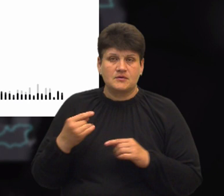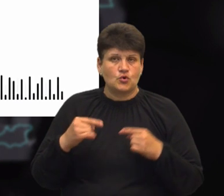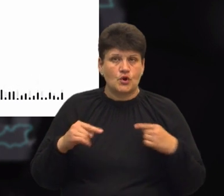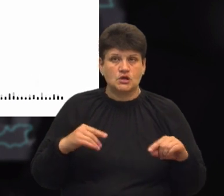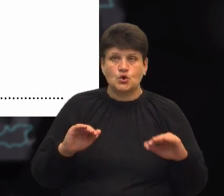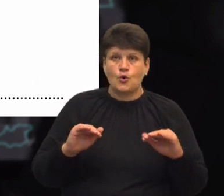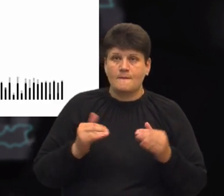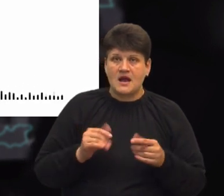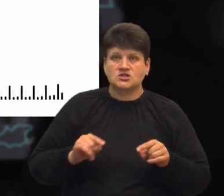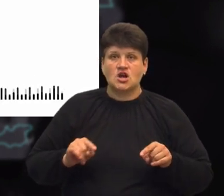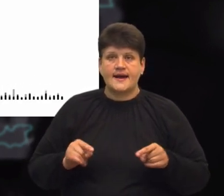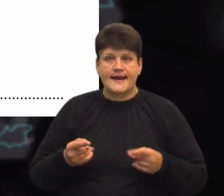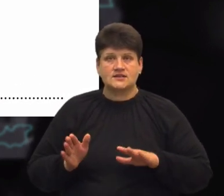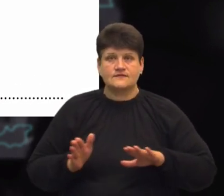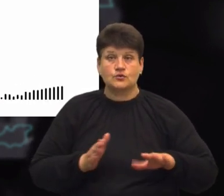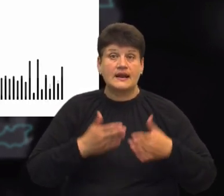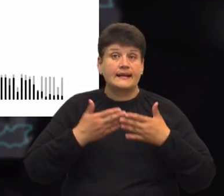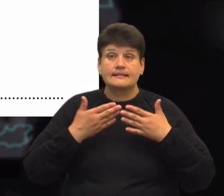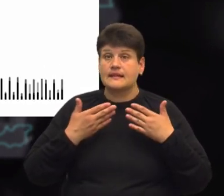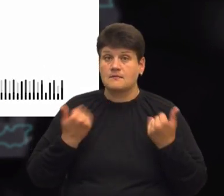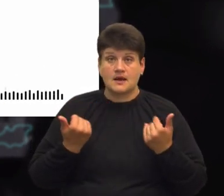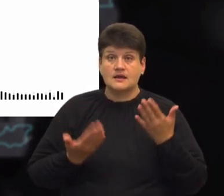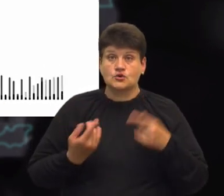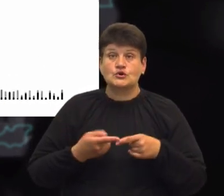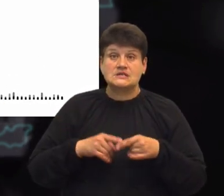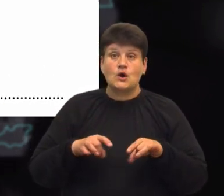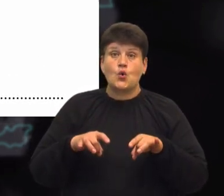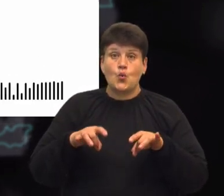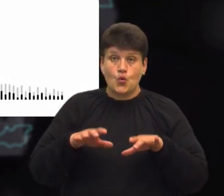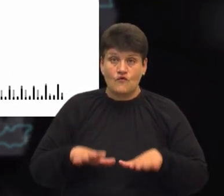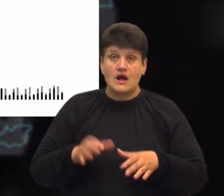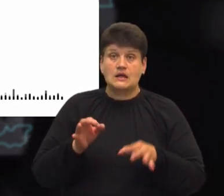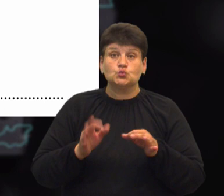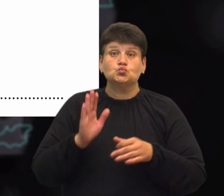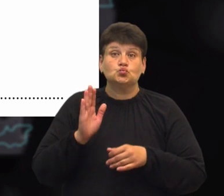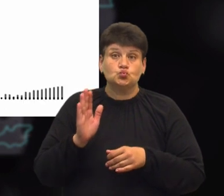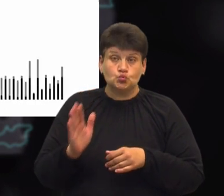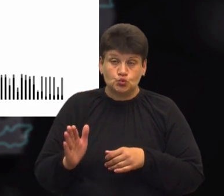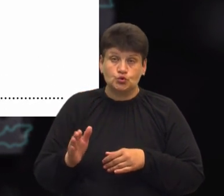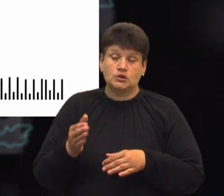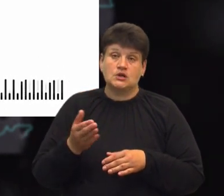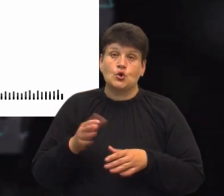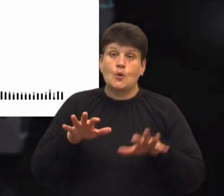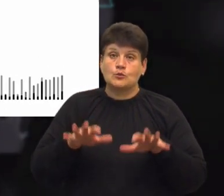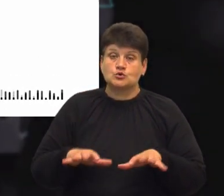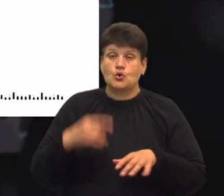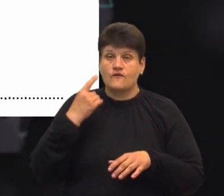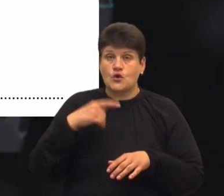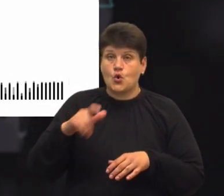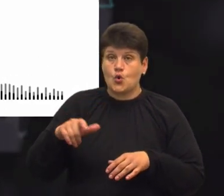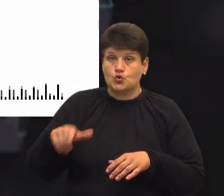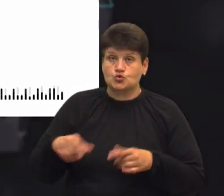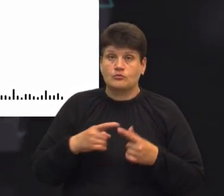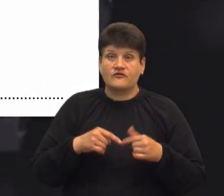арештів і відсторонення немає. Якщо така ухвала суду буде, то посадові особи, інші, в тому числі відділ